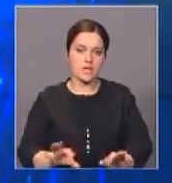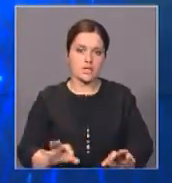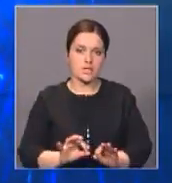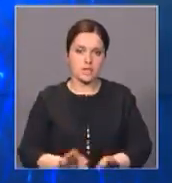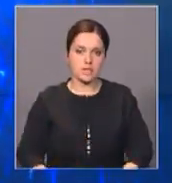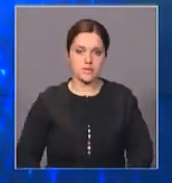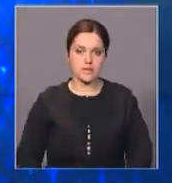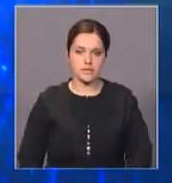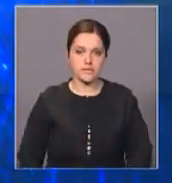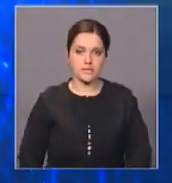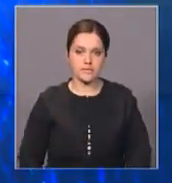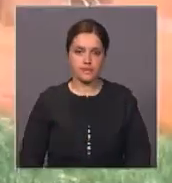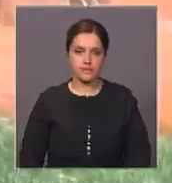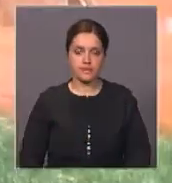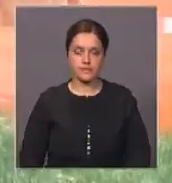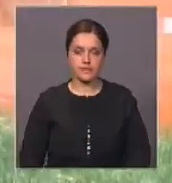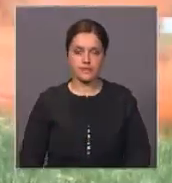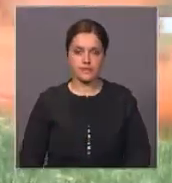Адельхана Сахари.